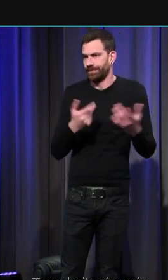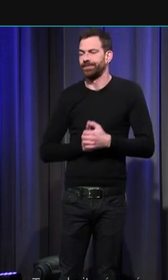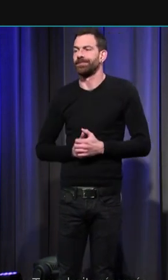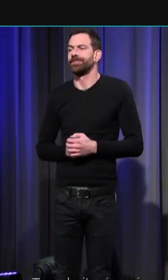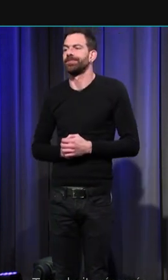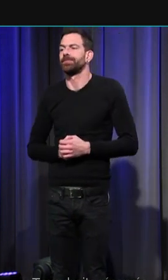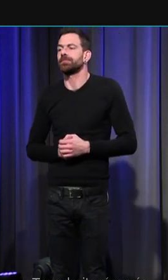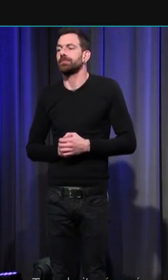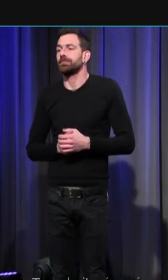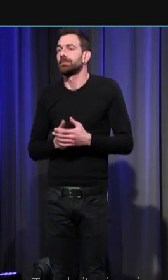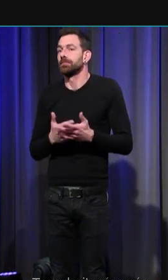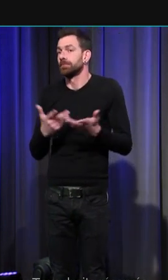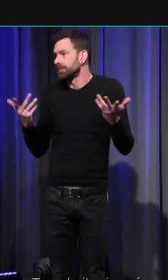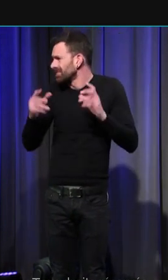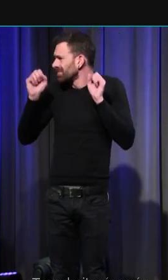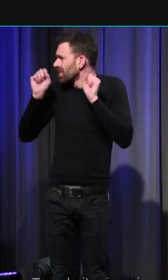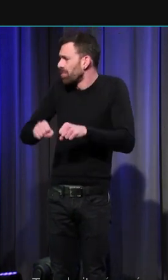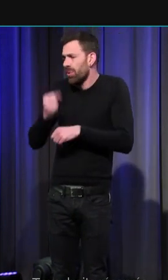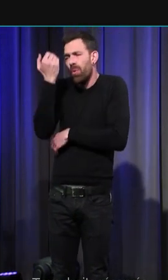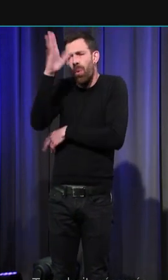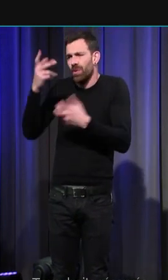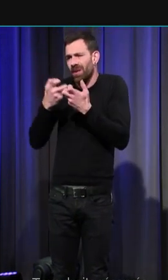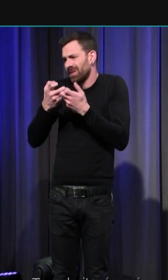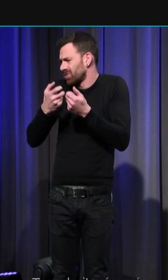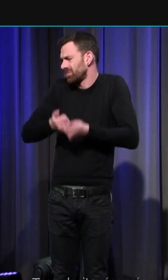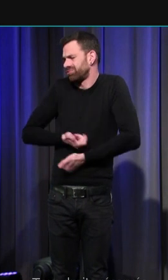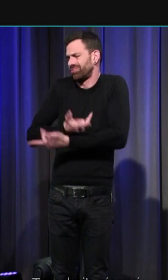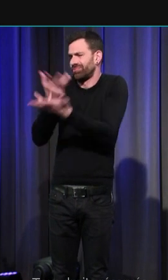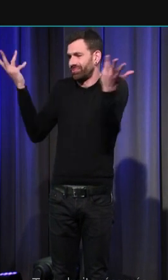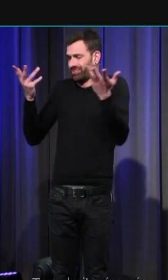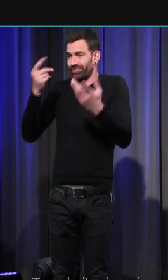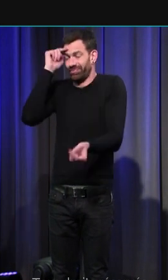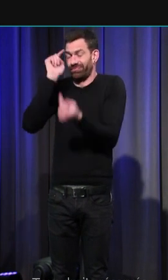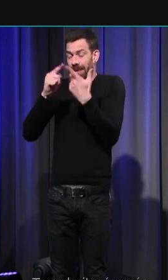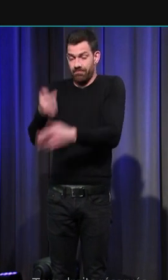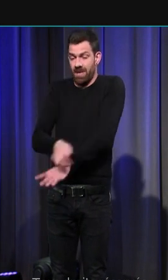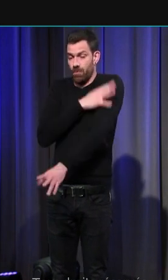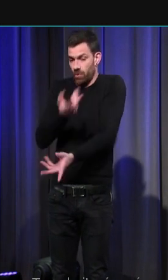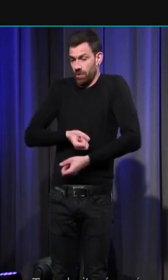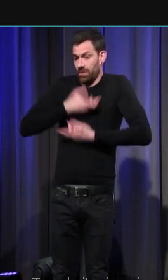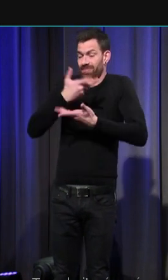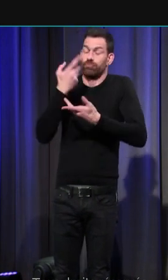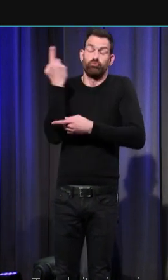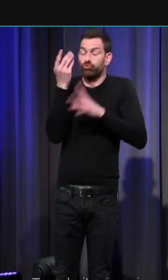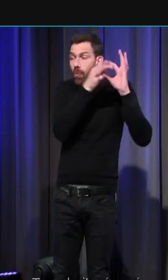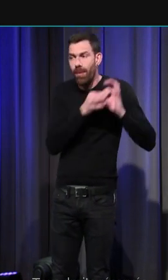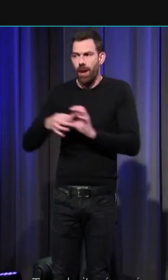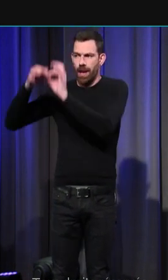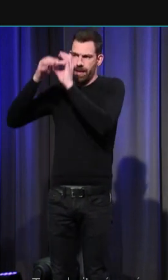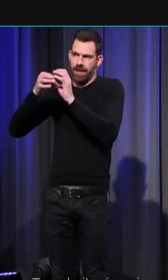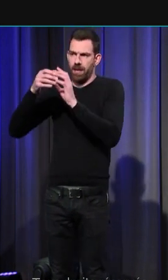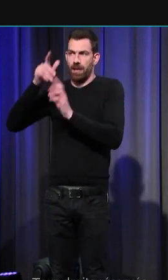siècle on pourrait citer de nombreuses autres situations où l'expression de l'émotion répond à une logique sociale parfaitement rationnelle